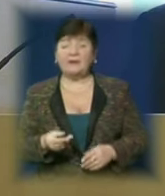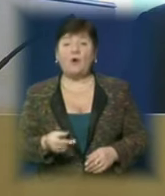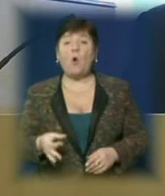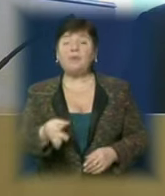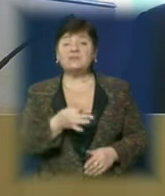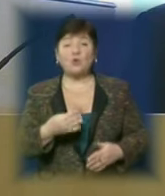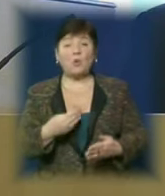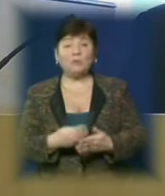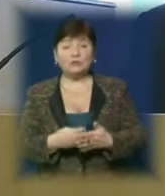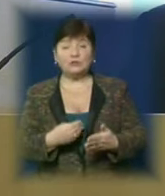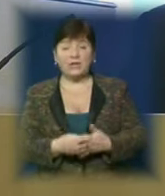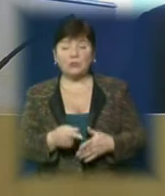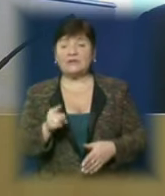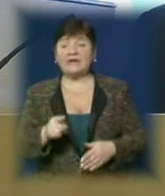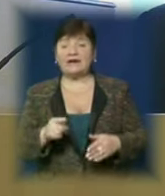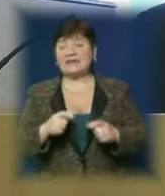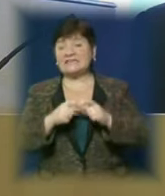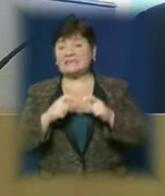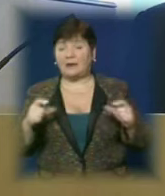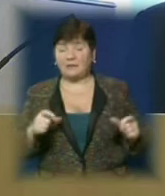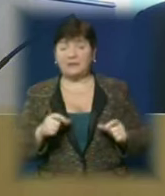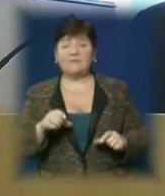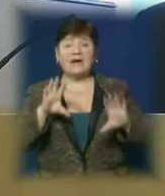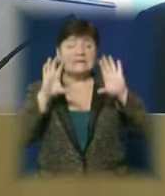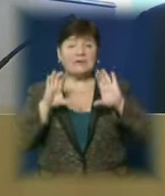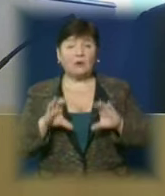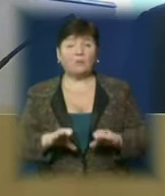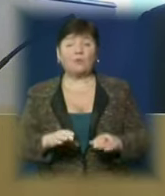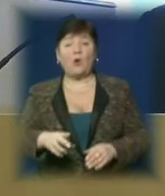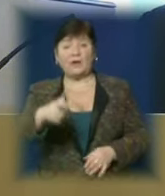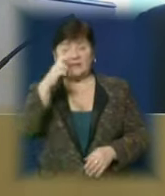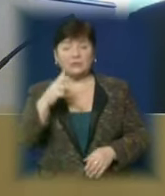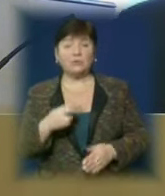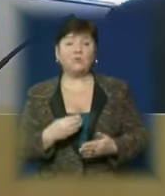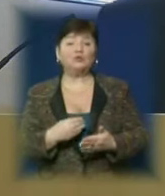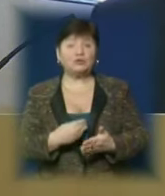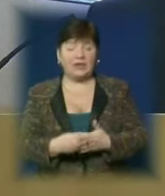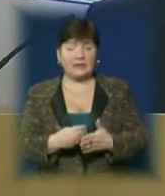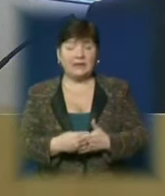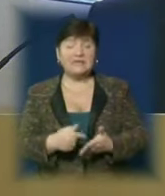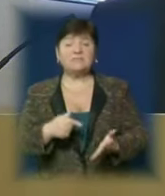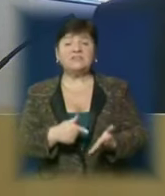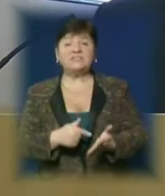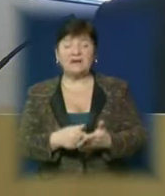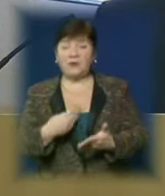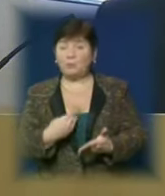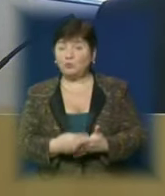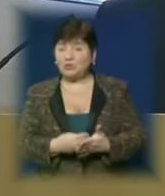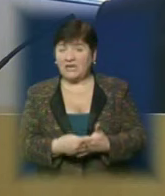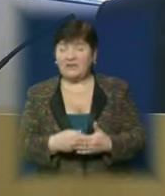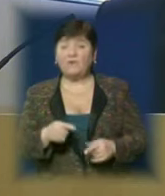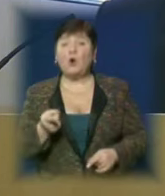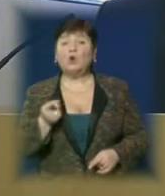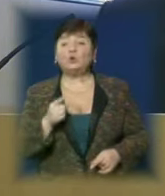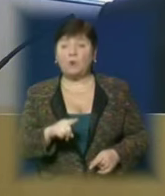обласного бюджету тих закладів, які згідно з законом про теж бюджет, передані на фінансування з місцевих бюджетів, тобто